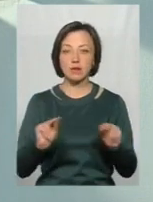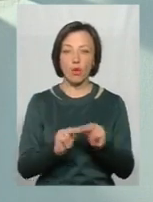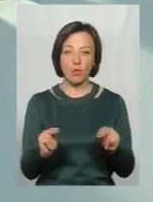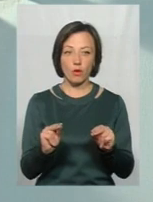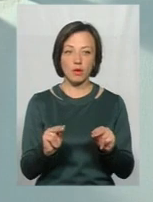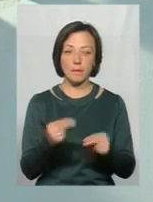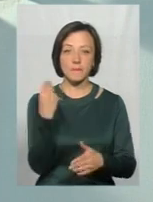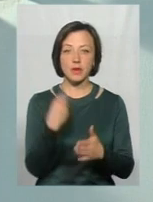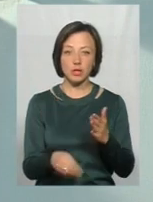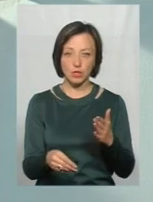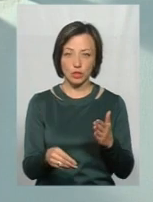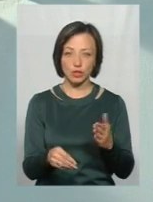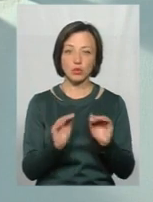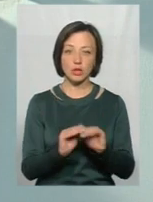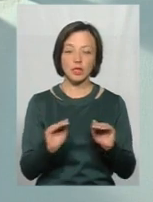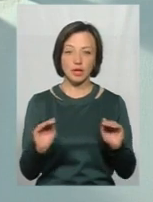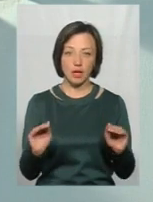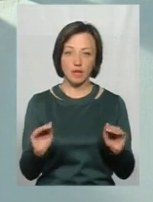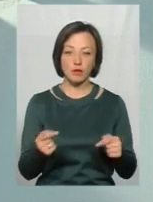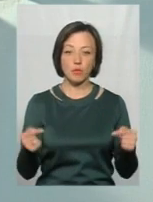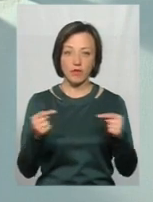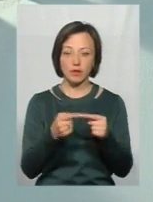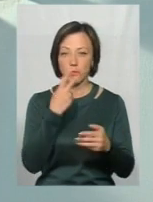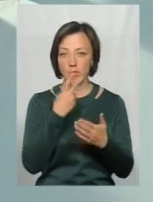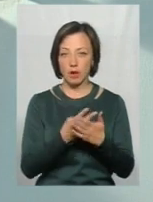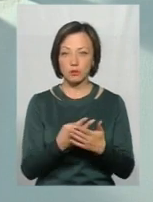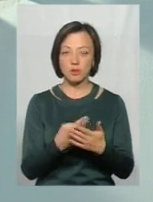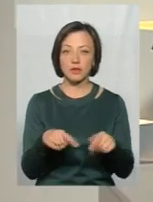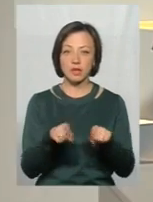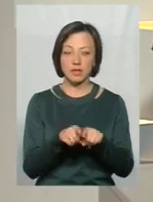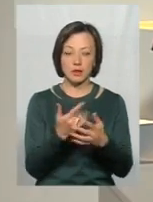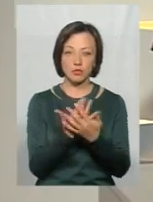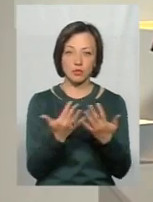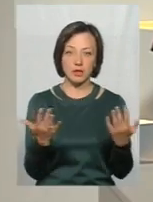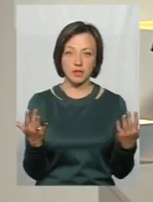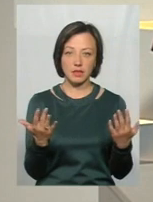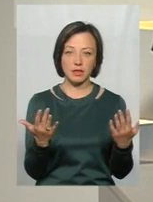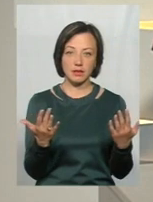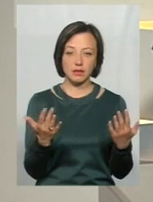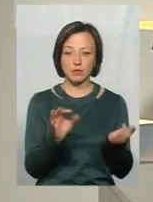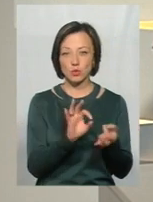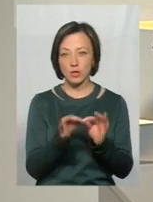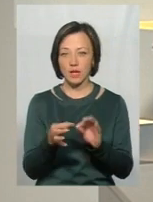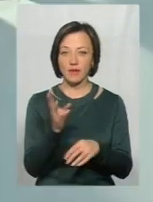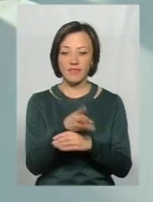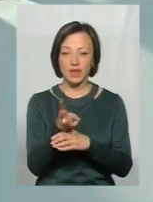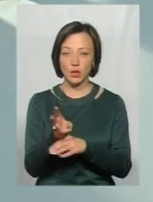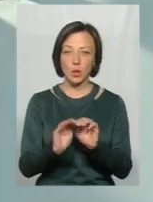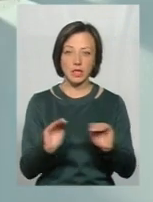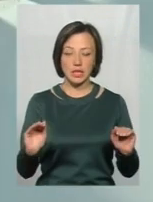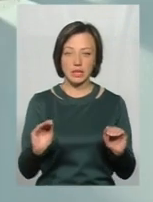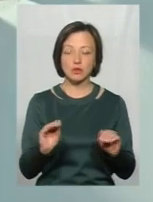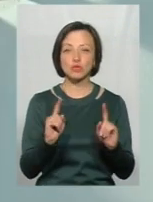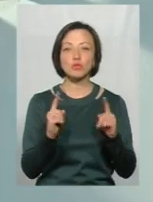принижують дітей, відповідно, і ми бачимо теж, відповідно, різноманітні сюжети, відео, яке знімають діти.